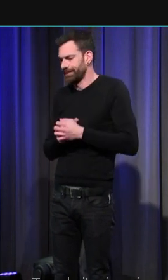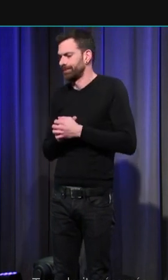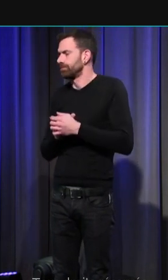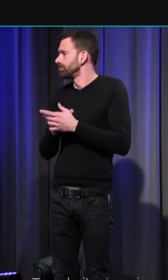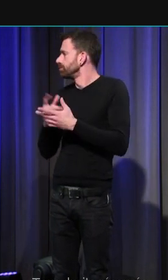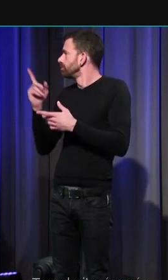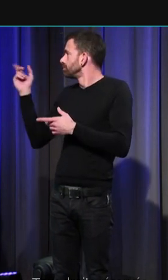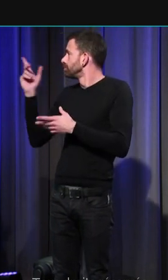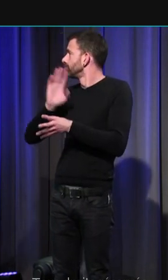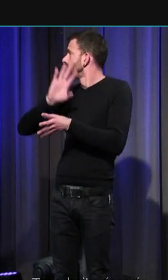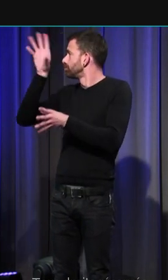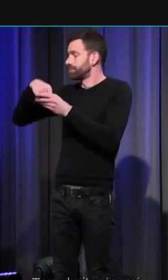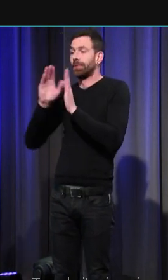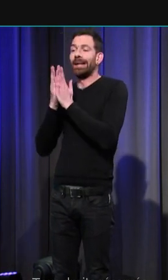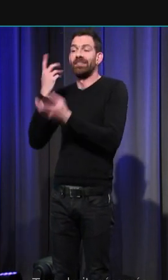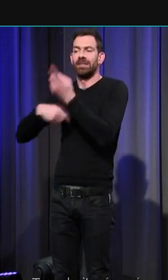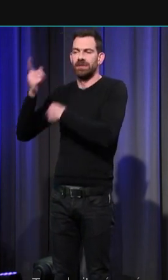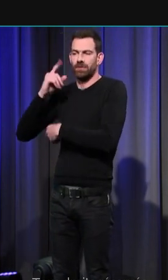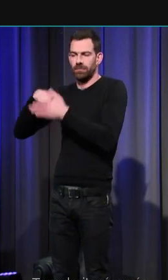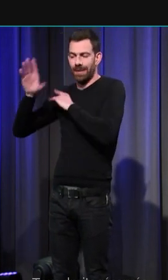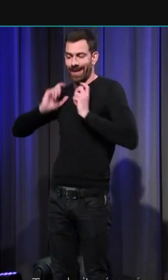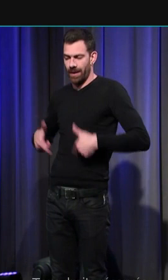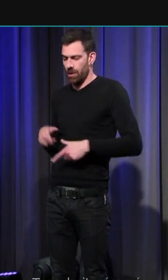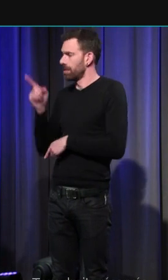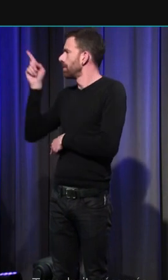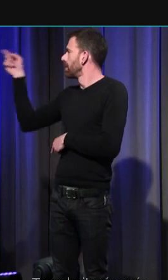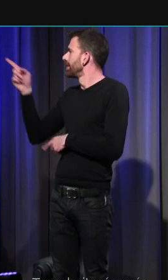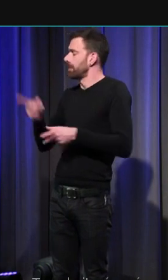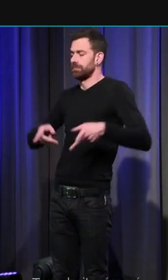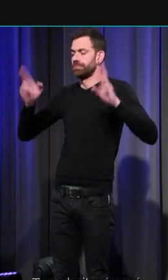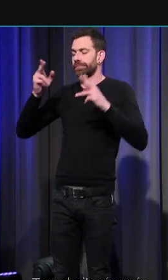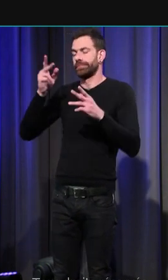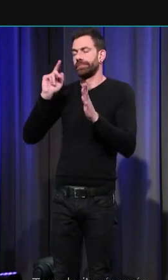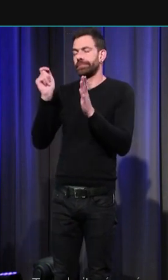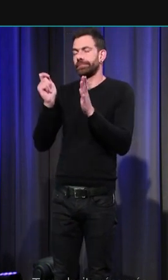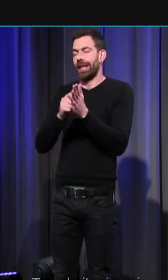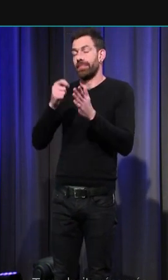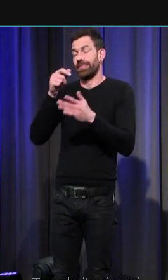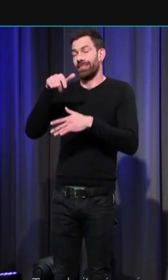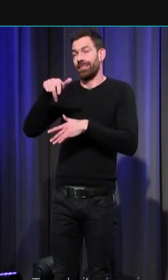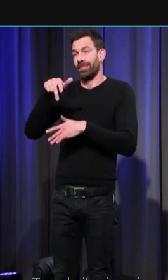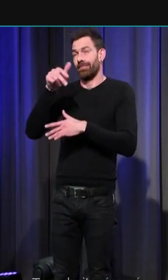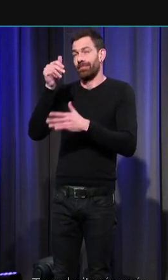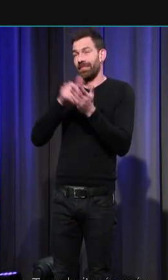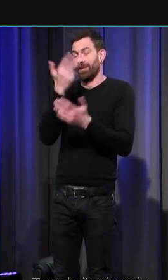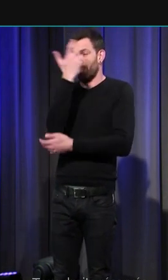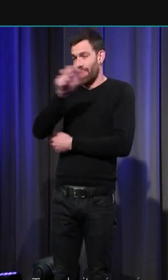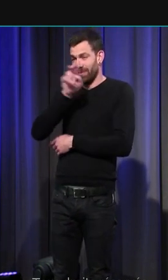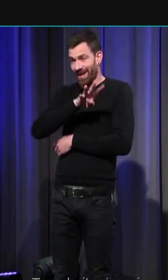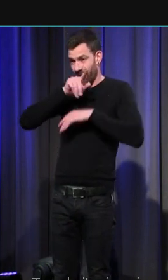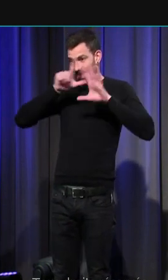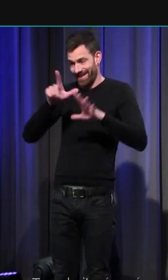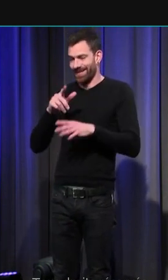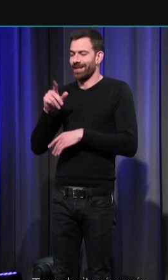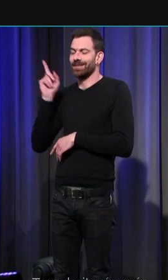enseigné dans les écoles cet épisode des bourgeois de Calais en 1347 c'est bien parce que les six bourgeois